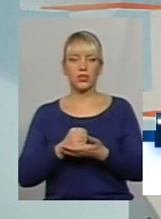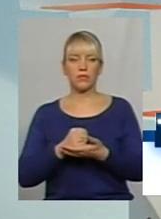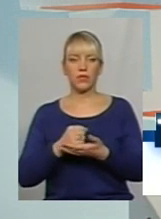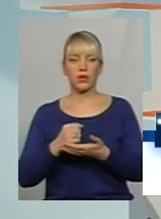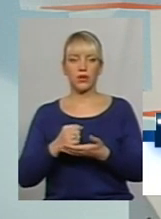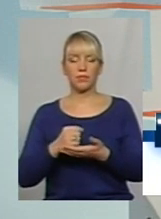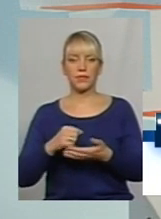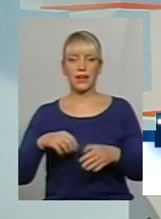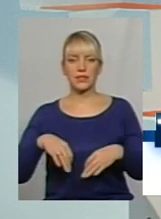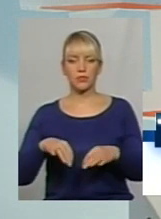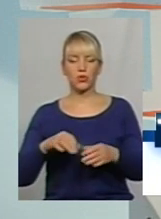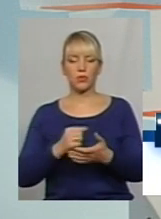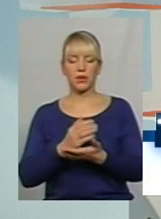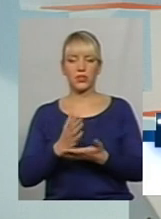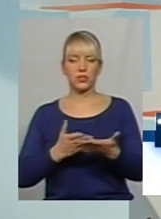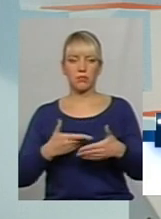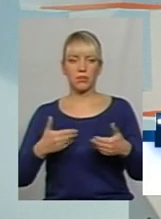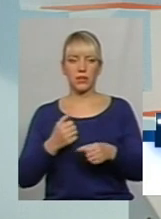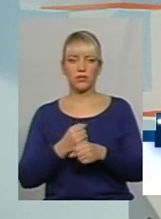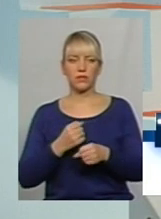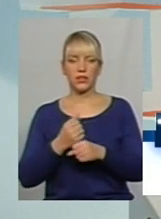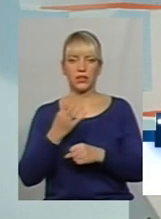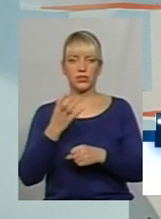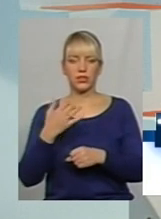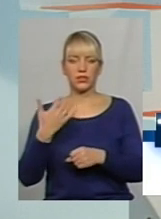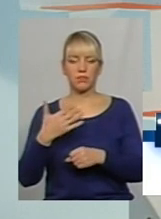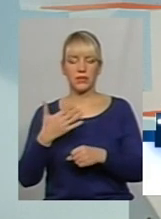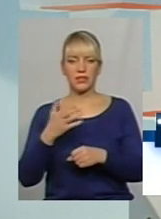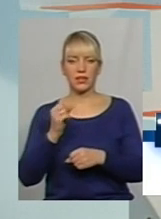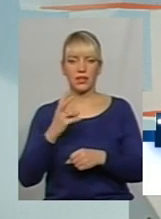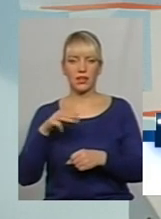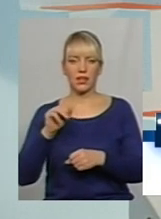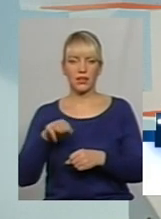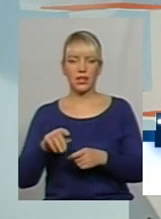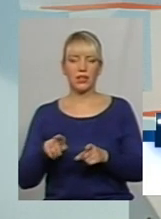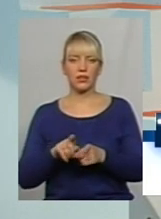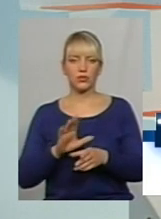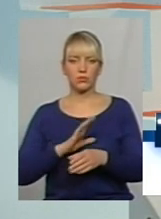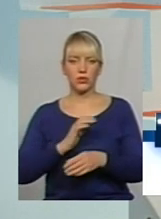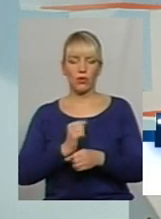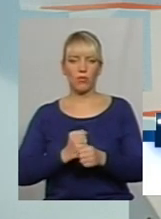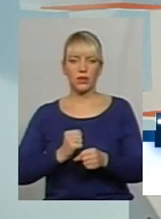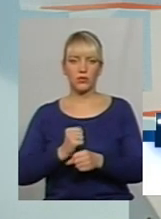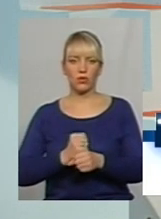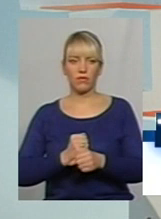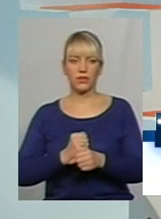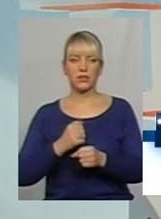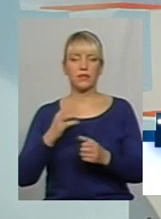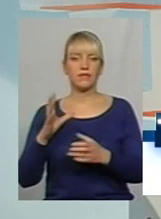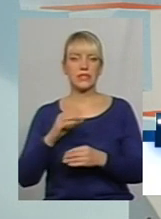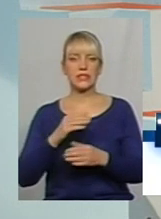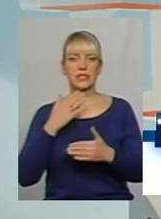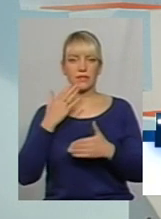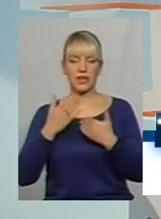опрацювали взагалом 450 анкет. Крім того, були опрацьовані всі